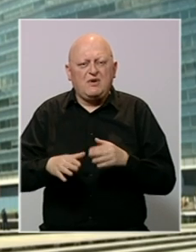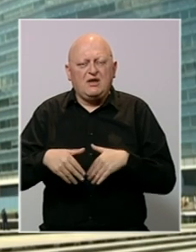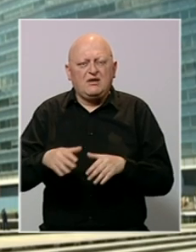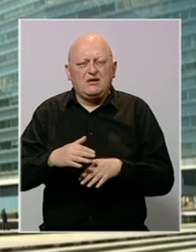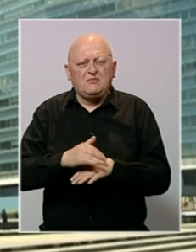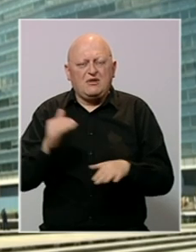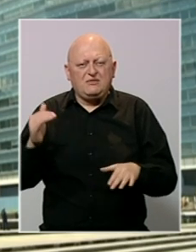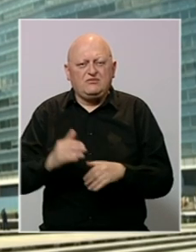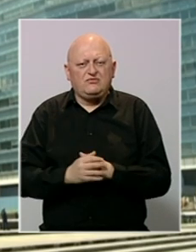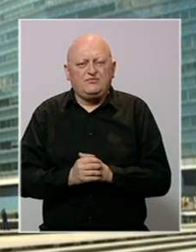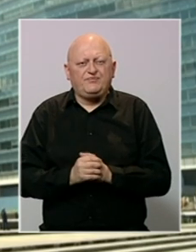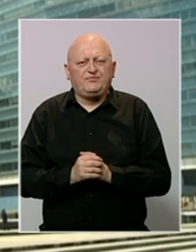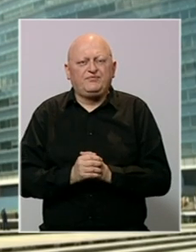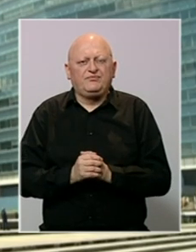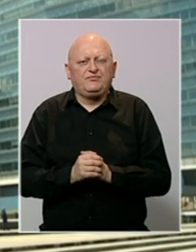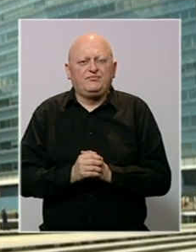maja i parlamentu.